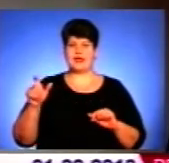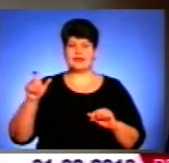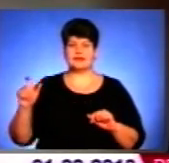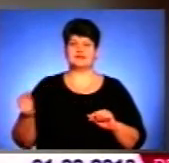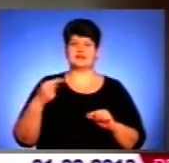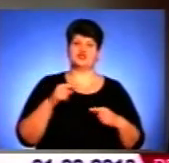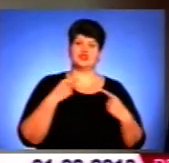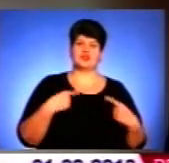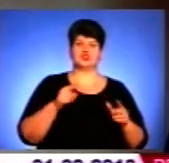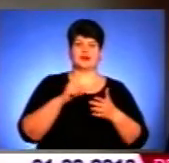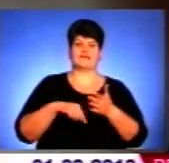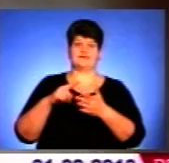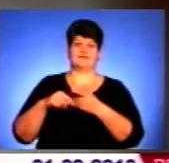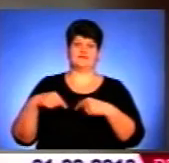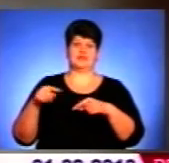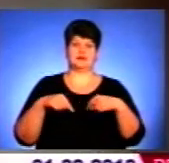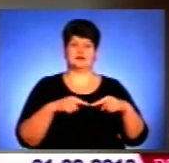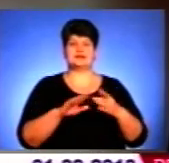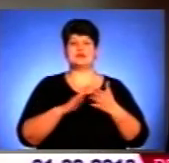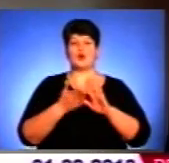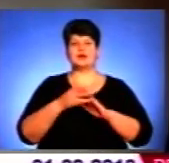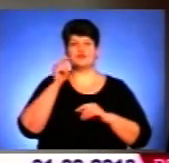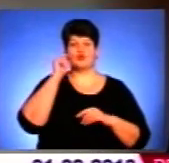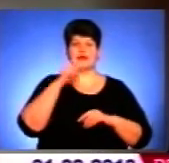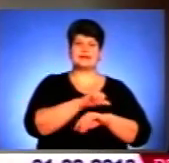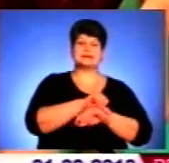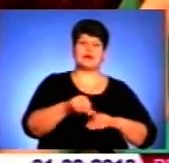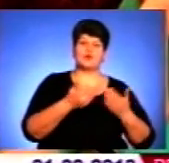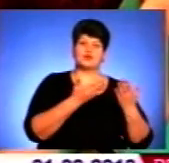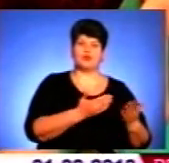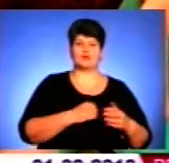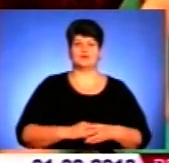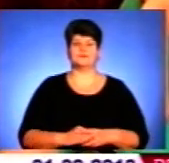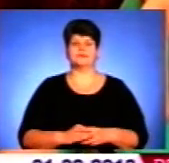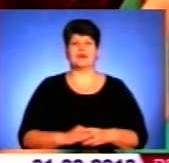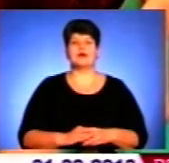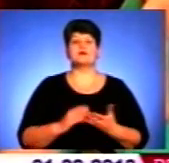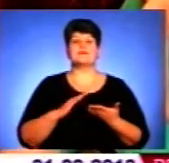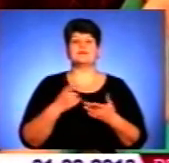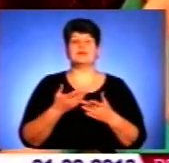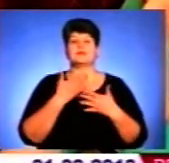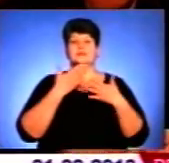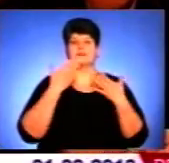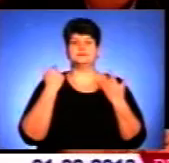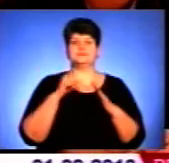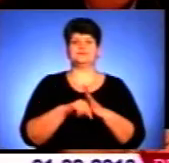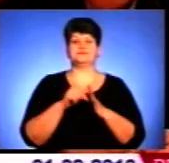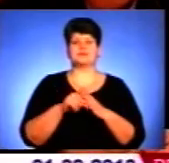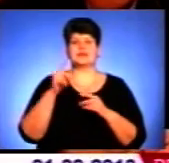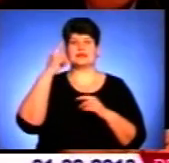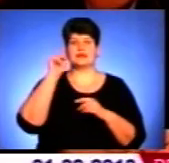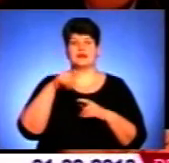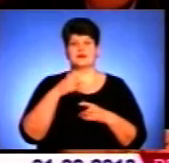релігій, ситуацій в Україні, за кордоном. Тож відсутність належного рівня знань за релігією у молоді